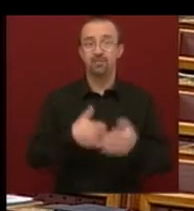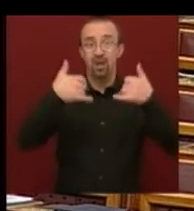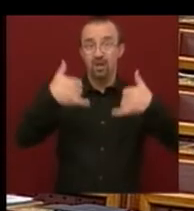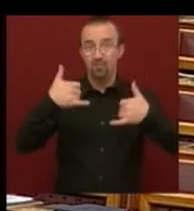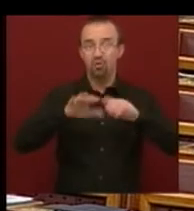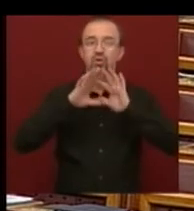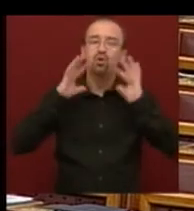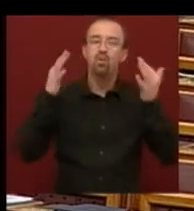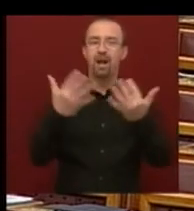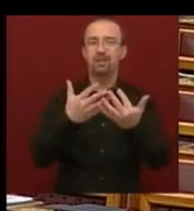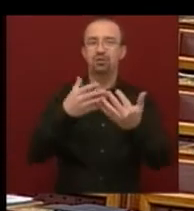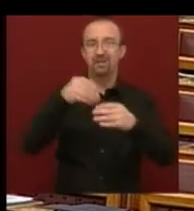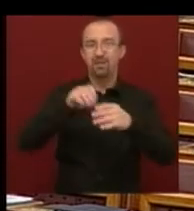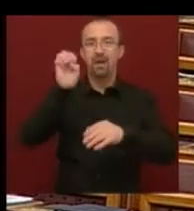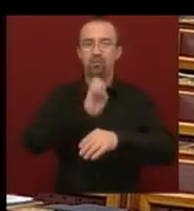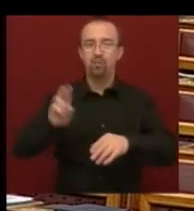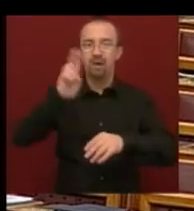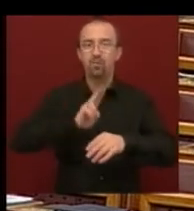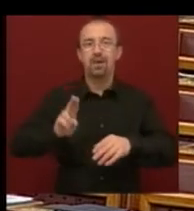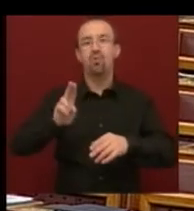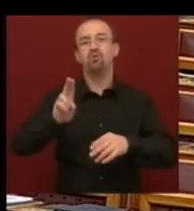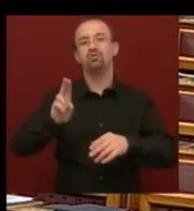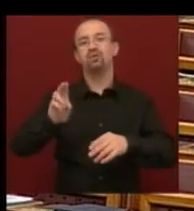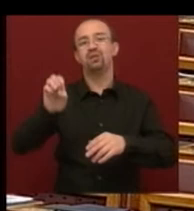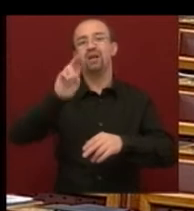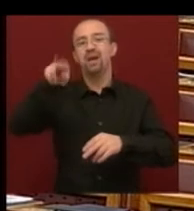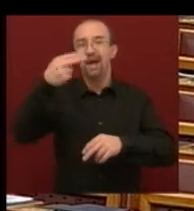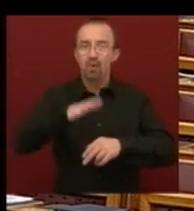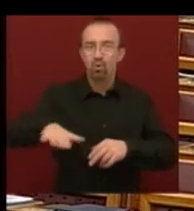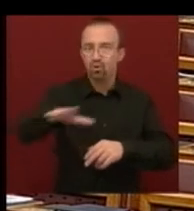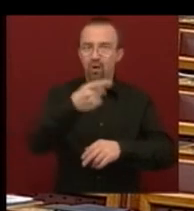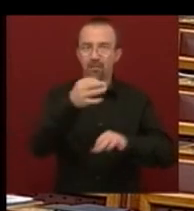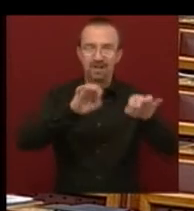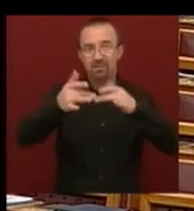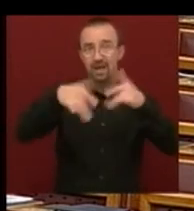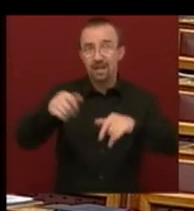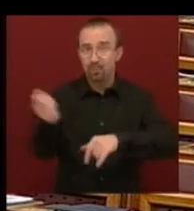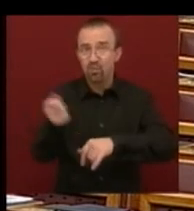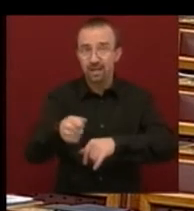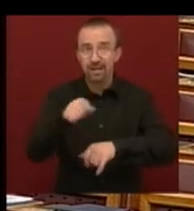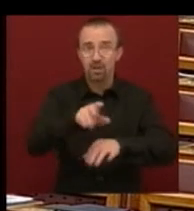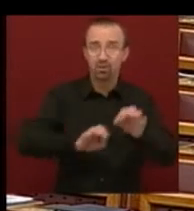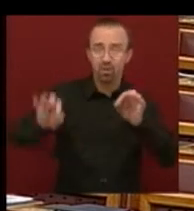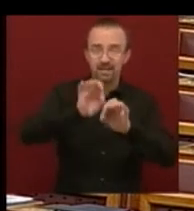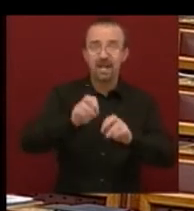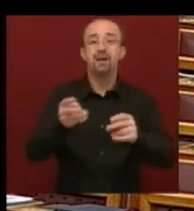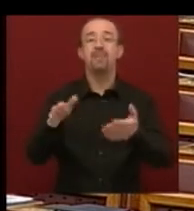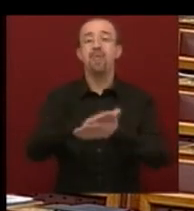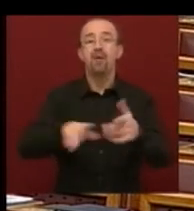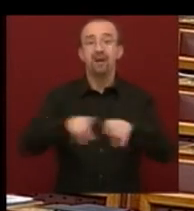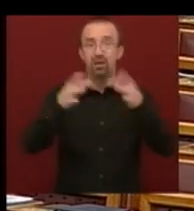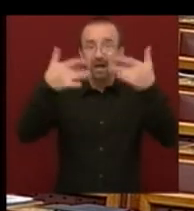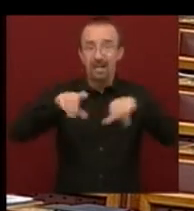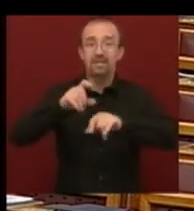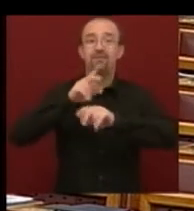globális, ezen belül uniós, európai és ezen belül eurozóna pénzügyi helyzetek, bünteti azokat az országokat, amelyek olyan